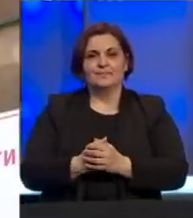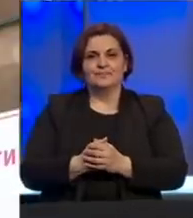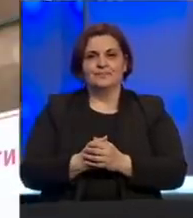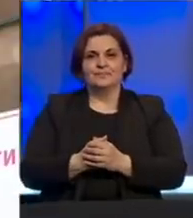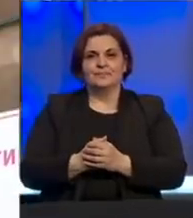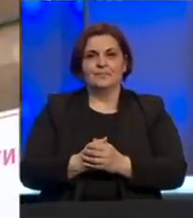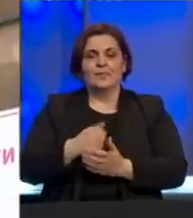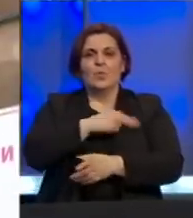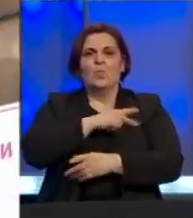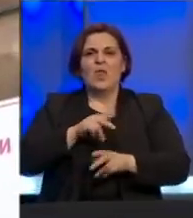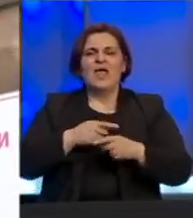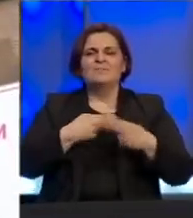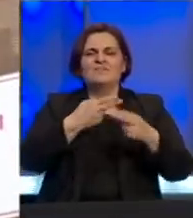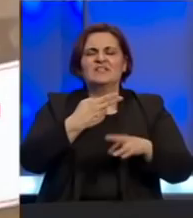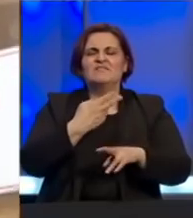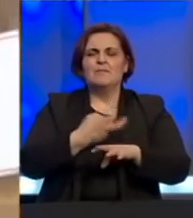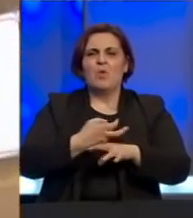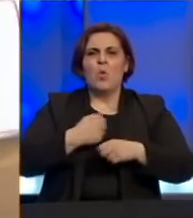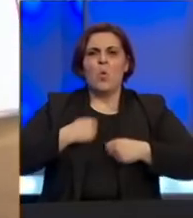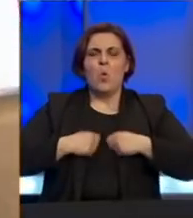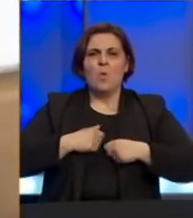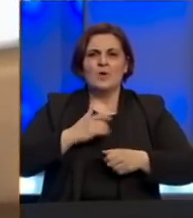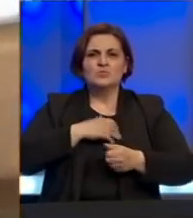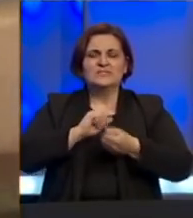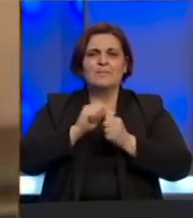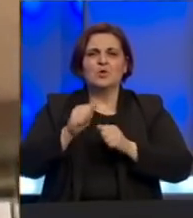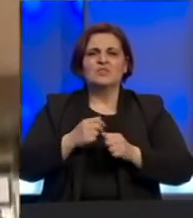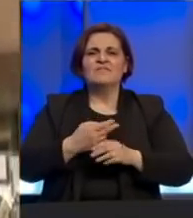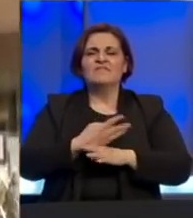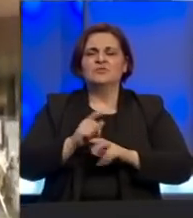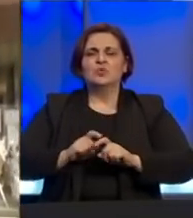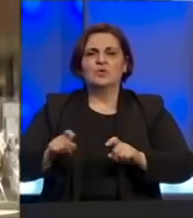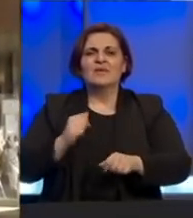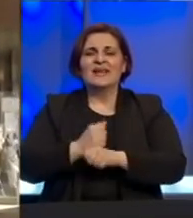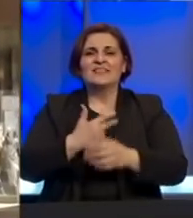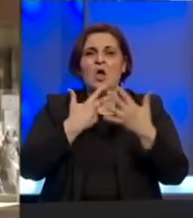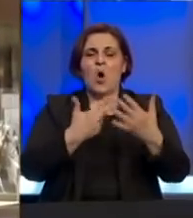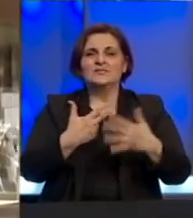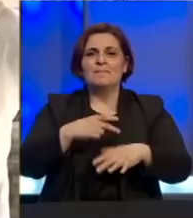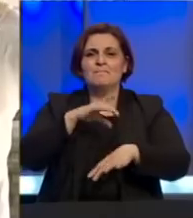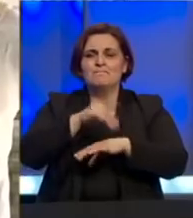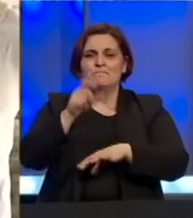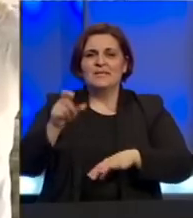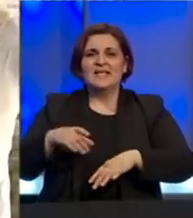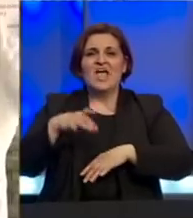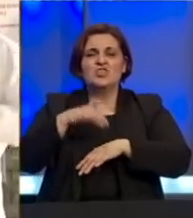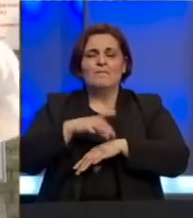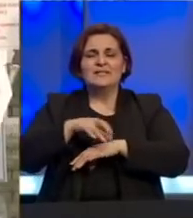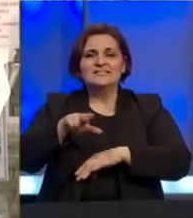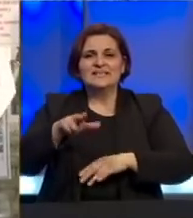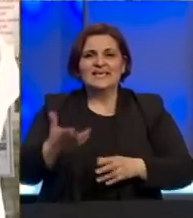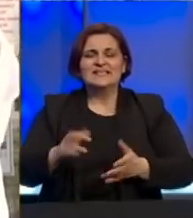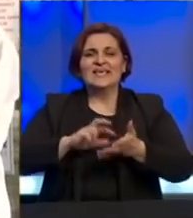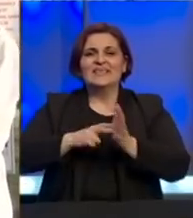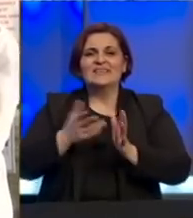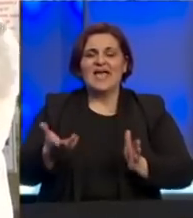U Klinici za infektivne bolesti u Banja Luci u srcu borbe protiv virusa korona radi oko 80 medicinara, ljekari, medicinske sestre